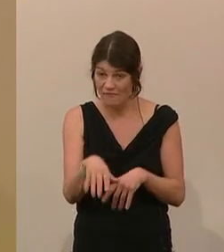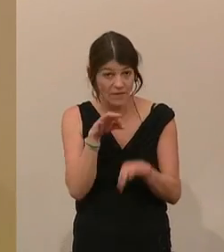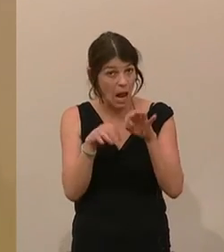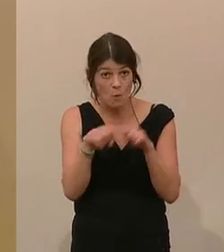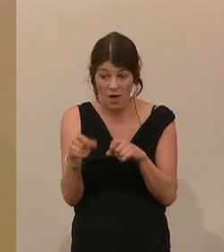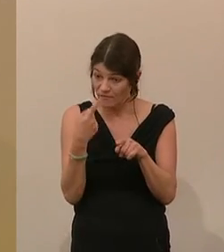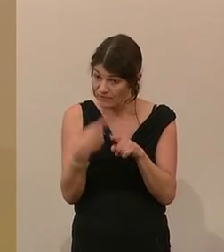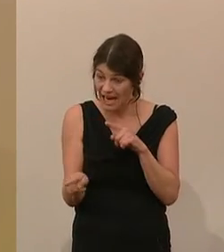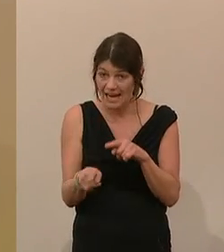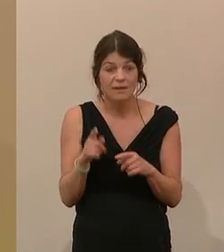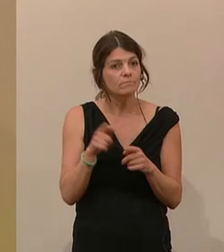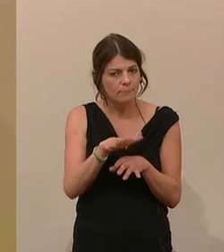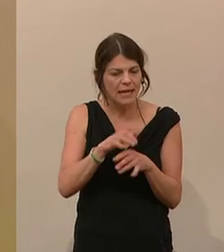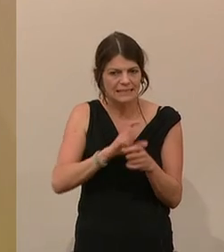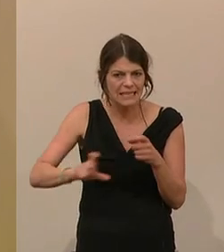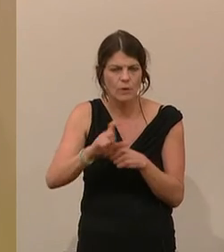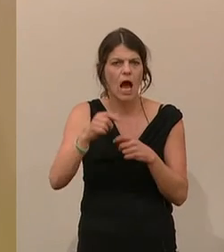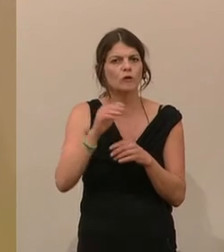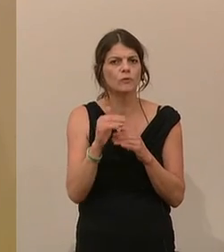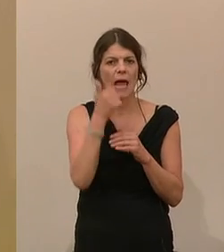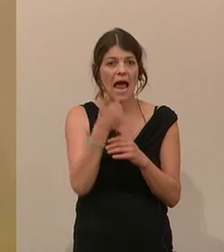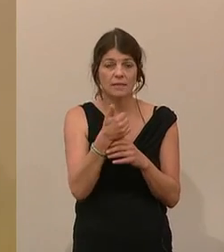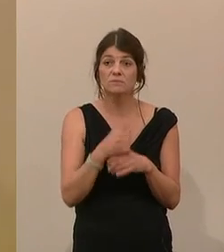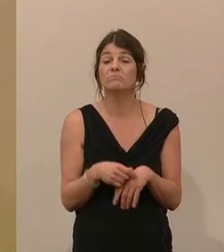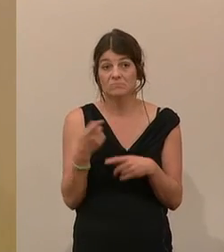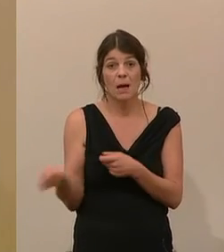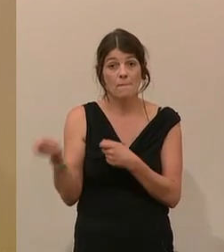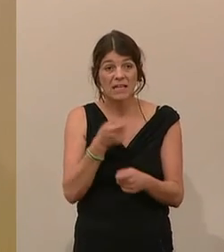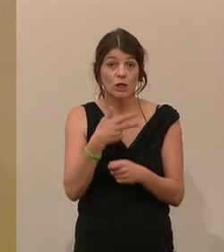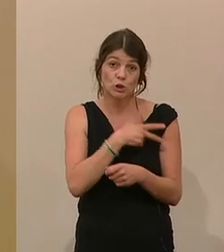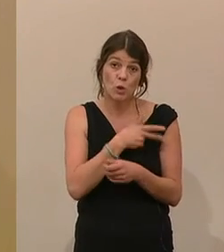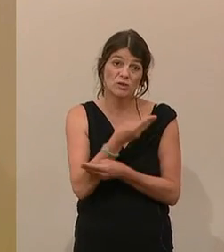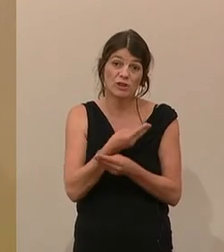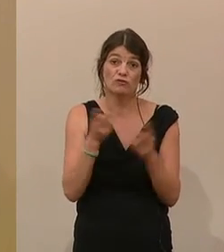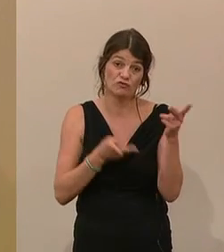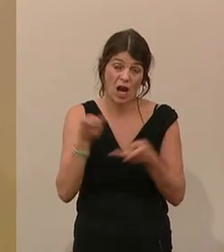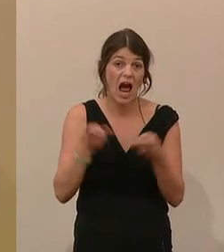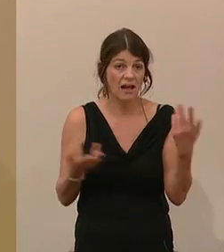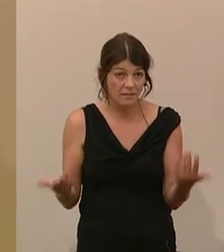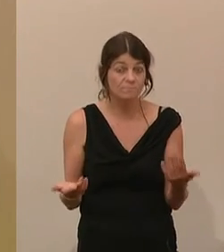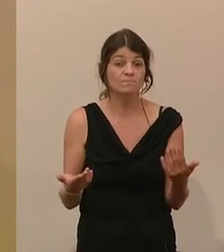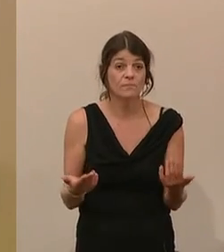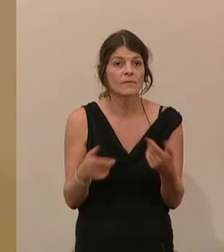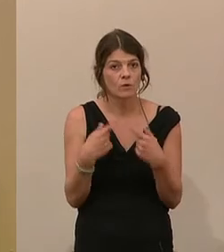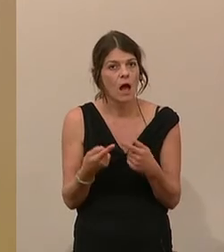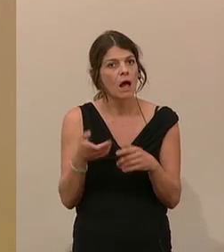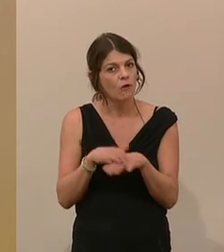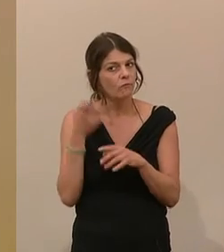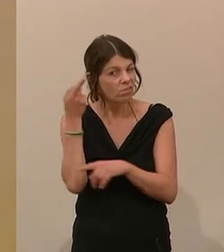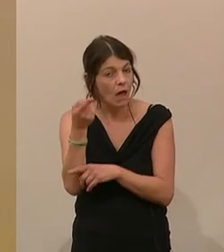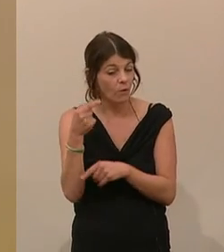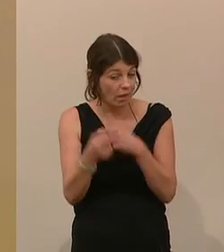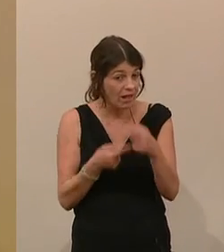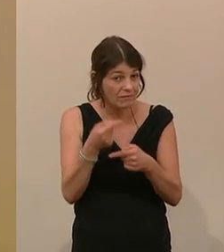im Bereich der Sekundarstufe 1 sozioökonomischen Schaden verursacht und die langfristige